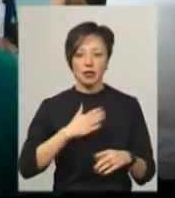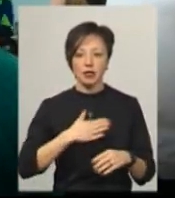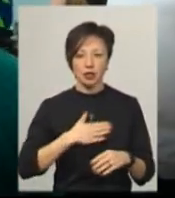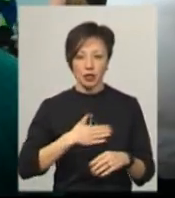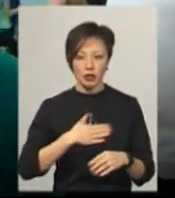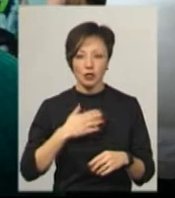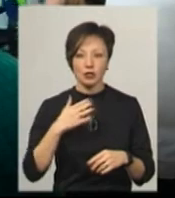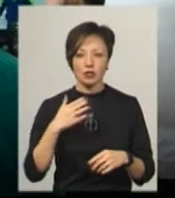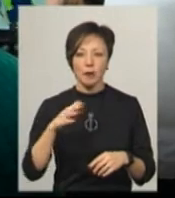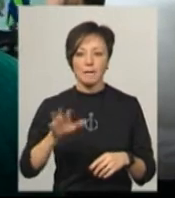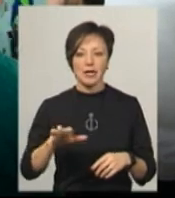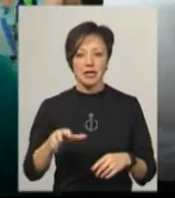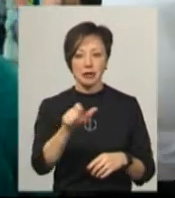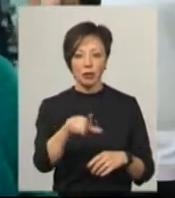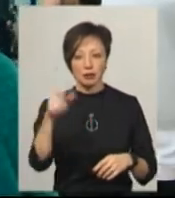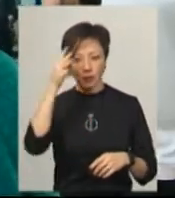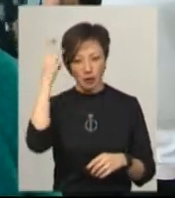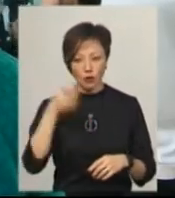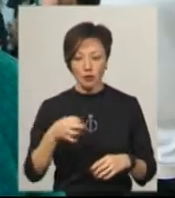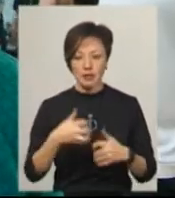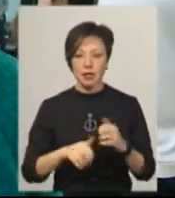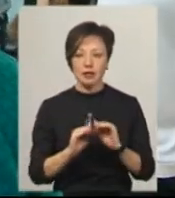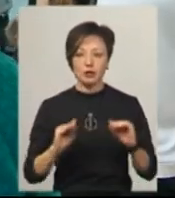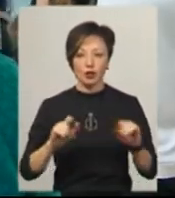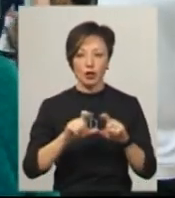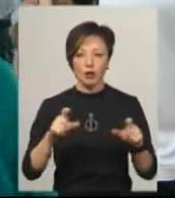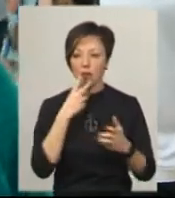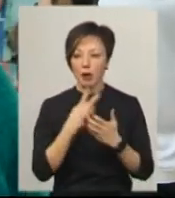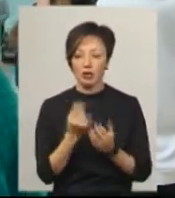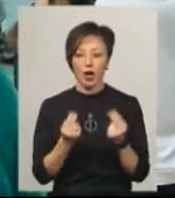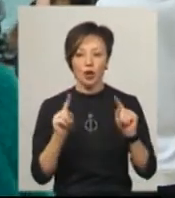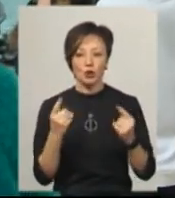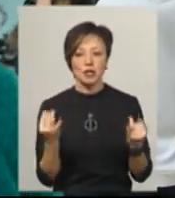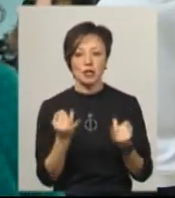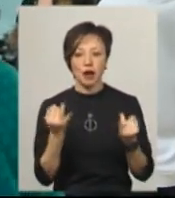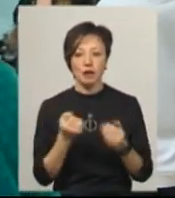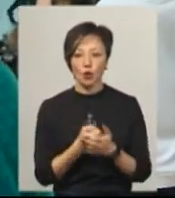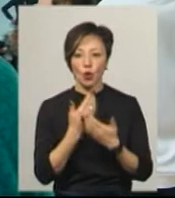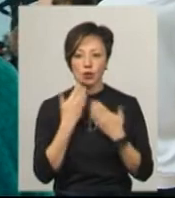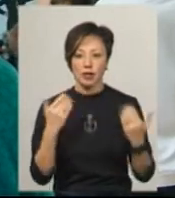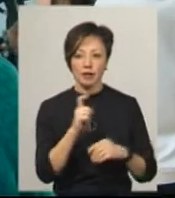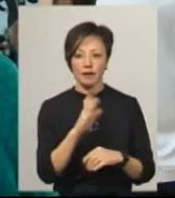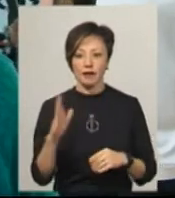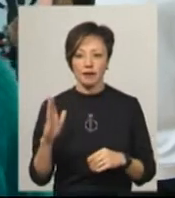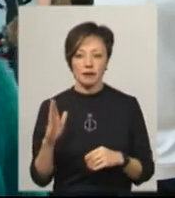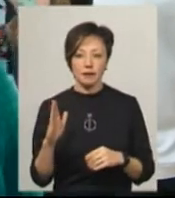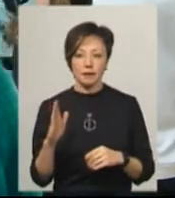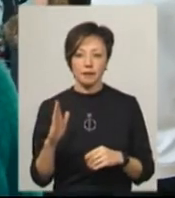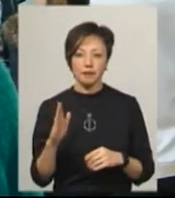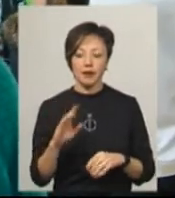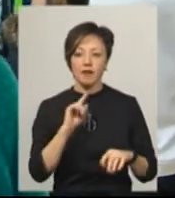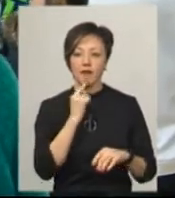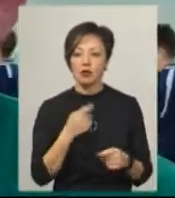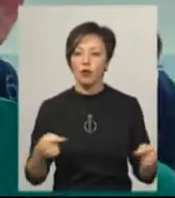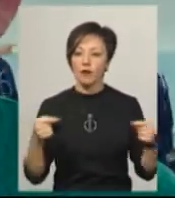баскетболістик в Хмельницькій області серед школярів. Дійсно, ви бачили, гра дуже цікава. До останніх хвилин важко було